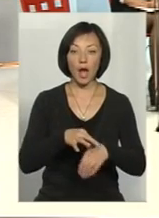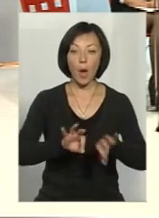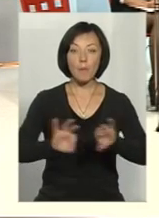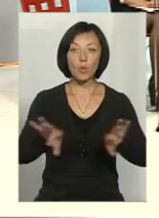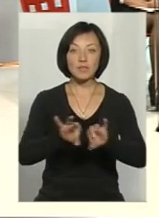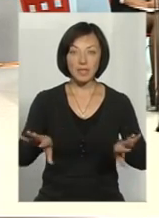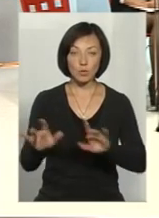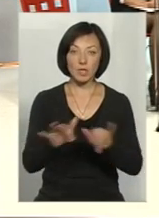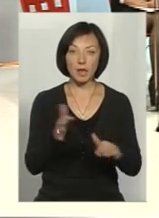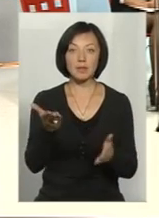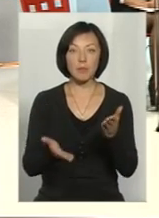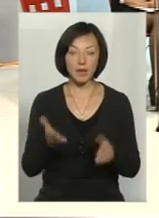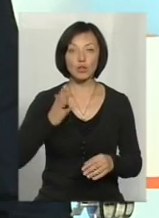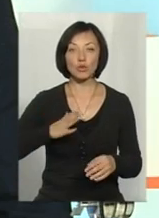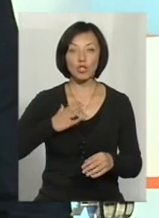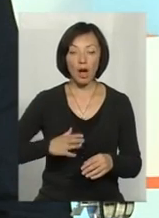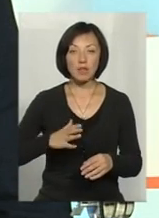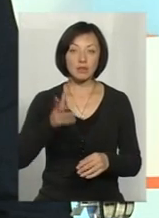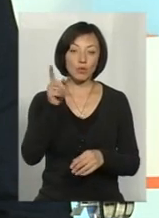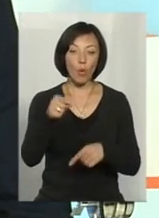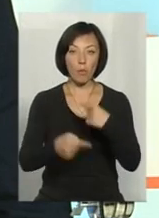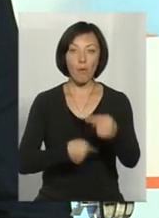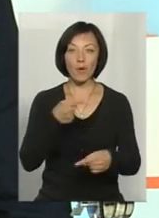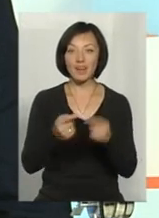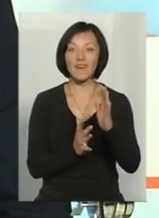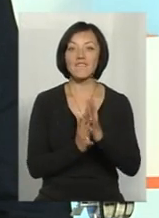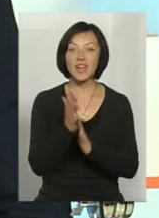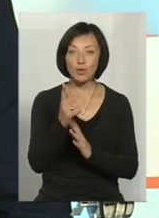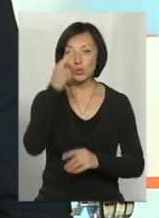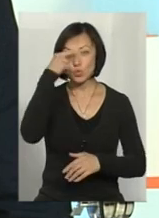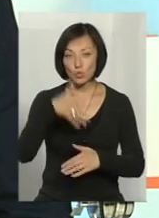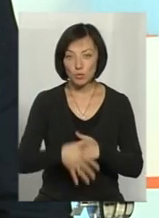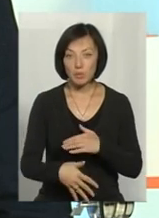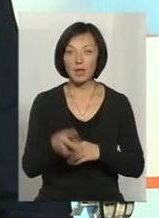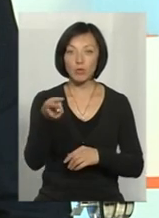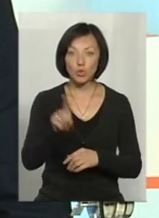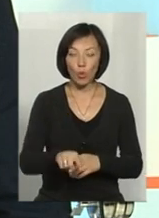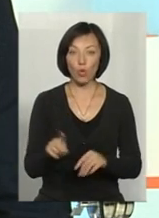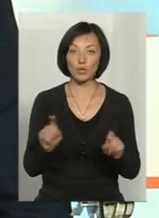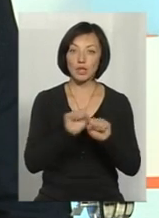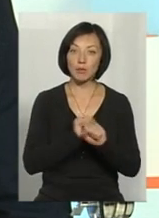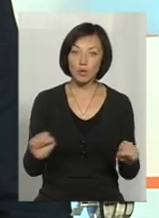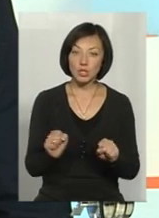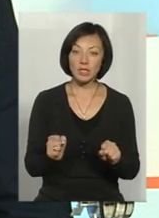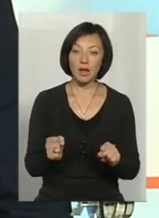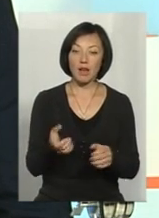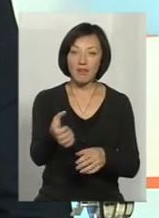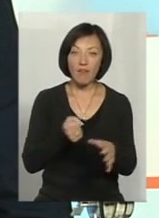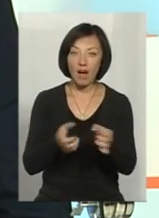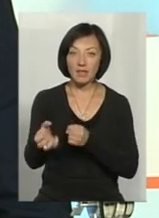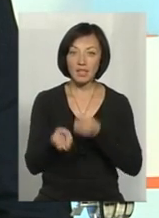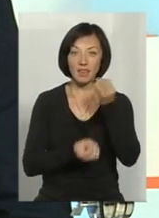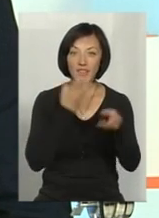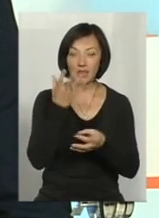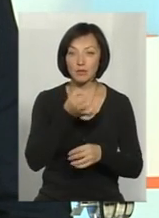діяльність. Напевно, що дочекатися того покоління, яке виросте, і з розумінням того, що не можна рвати квіти, тому що